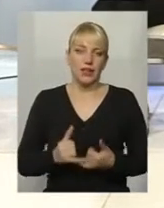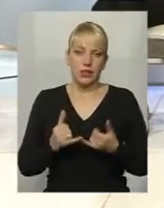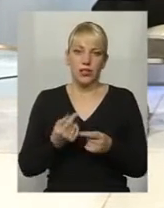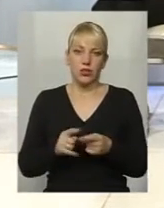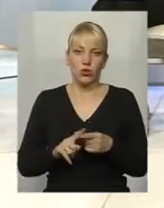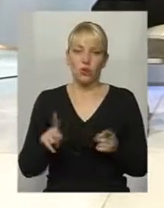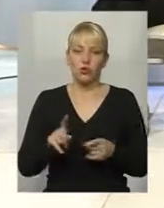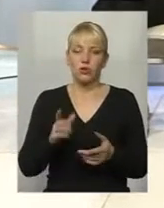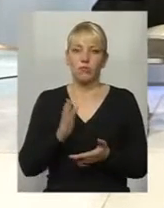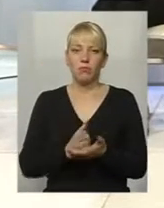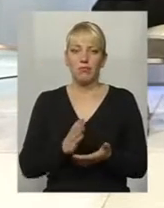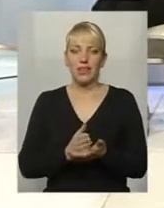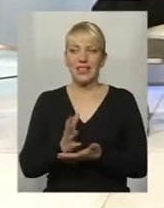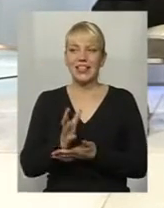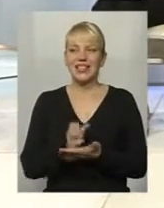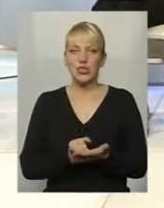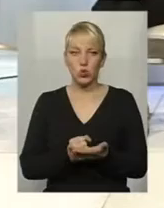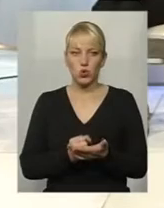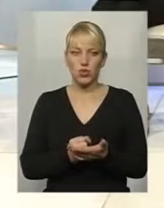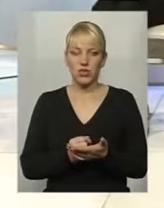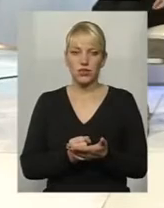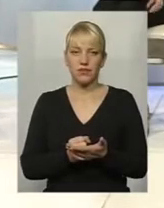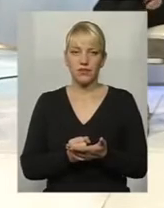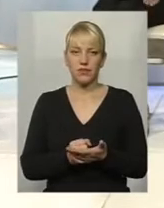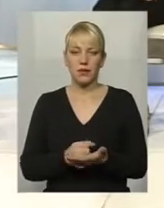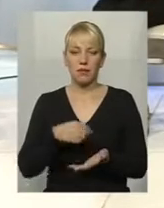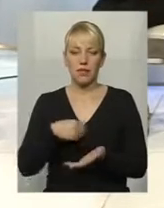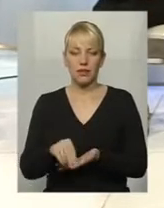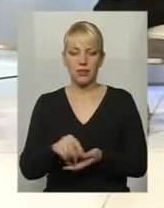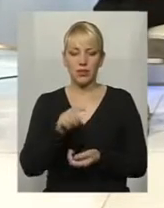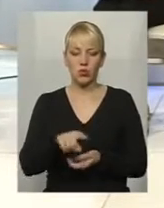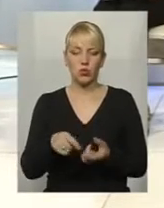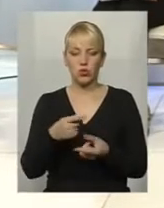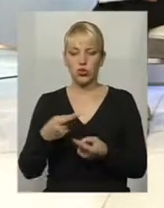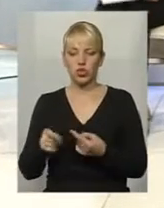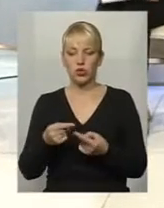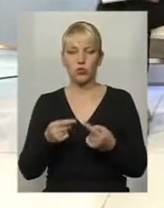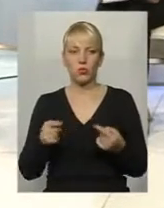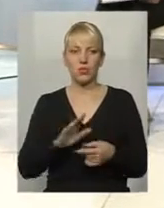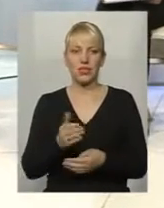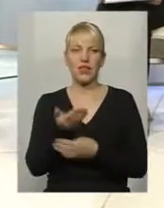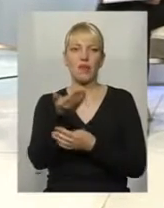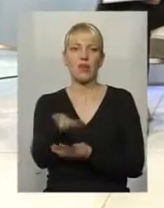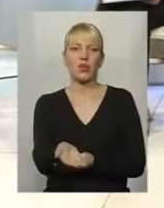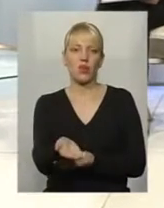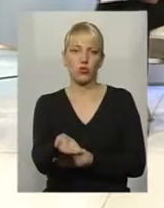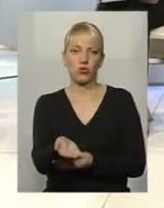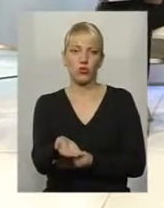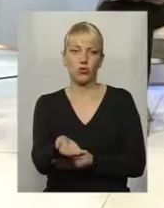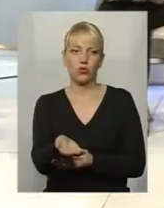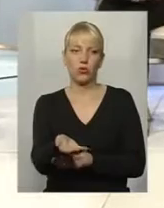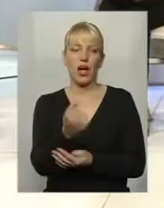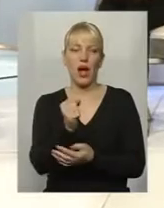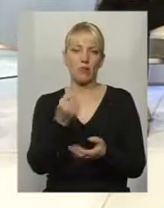мати ресурс придбати ту чи іншу продукцію. Не йти з протягнутою рукою, а